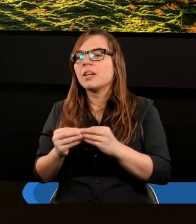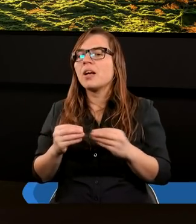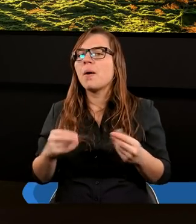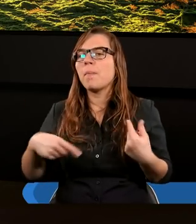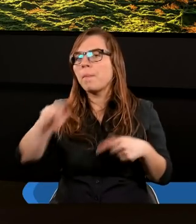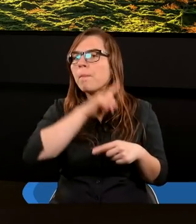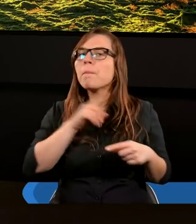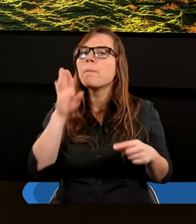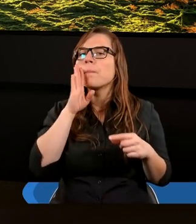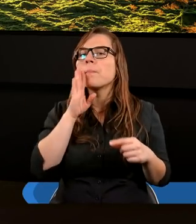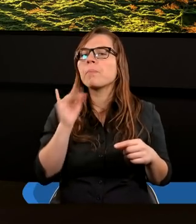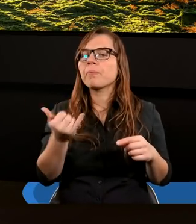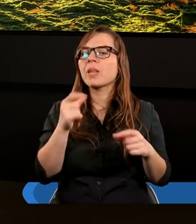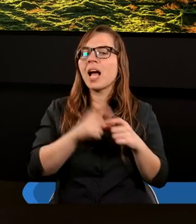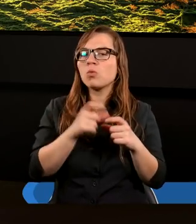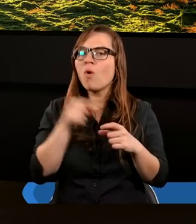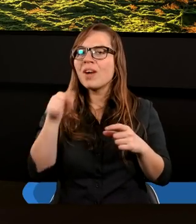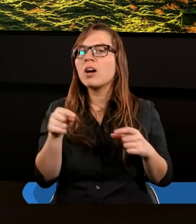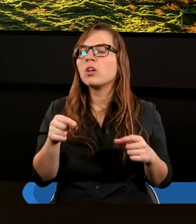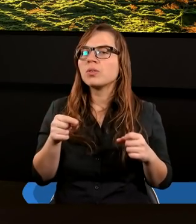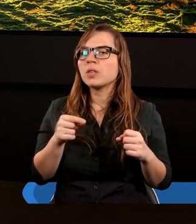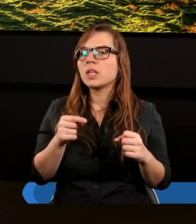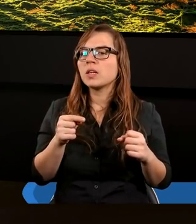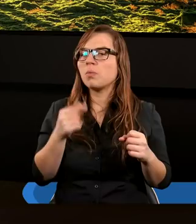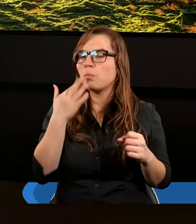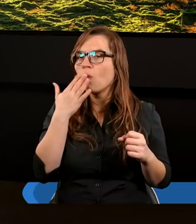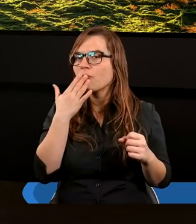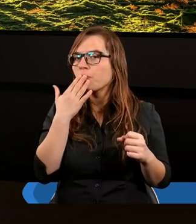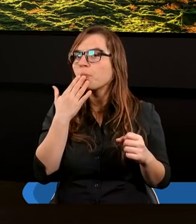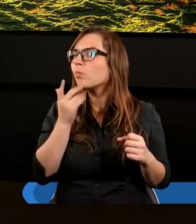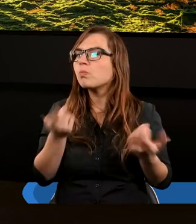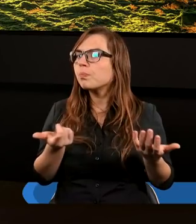jak słowa tutaj mówią,